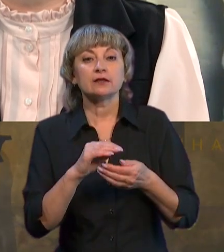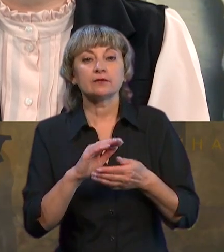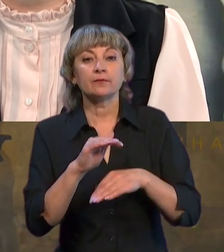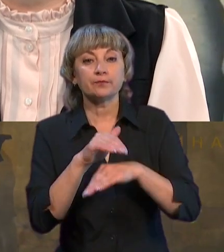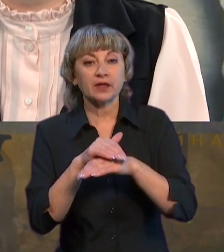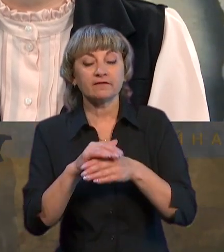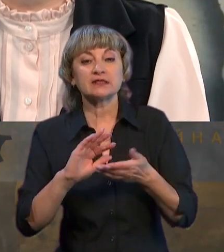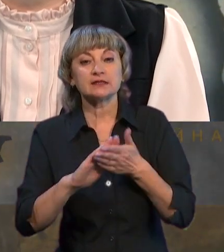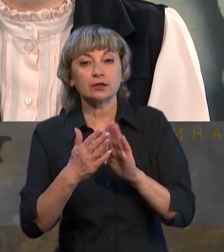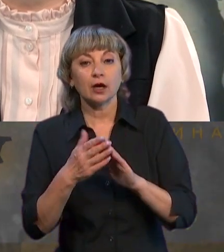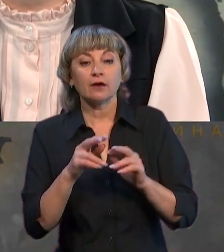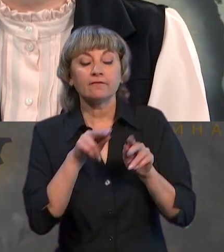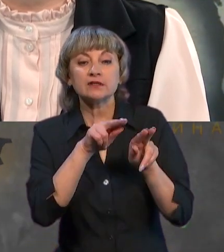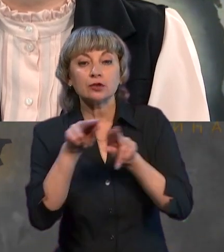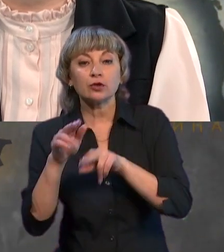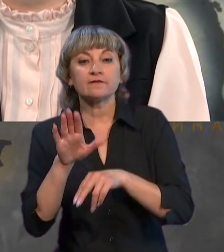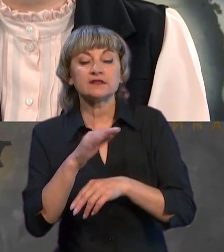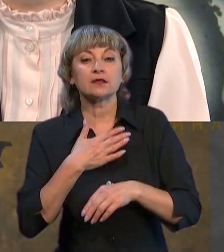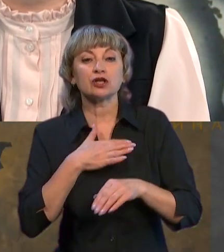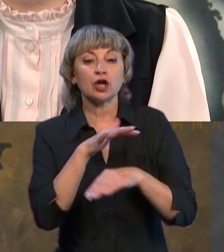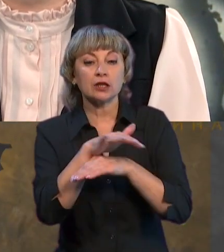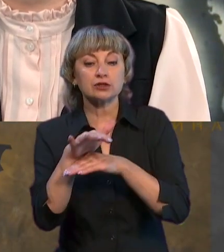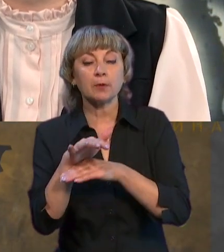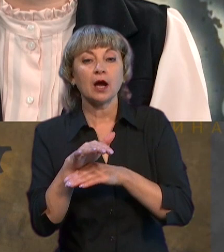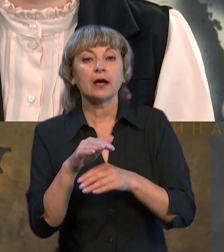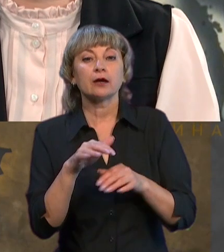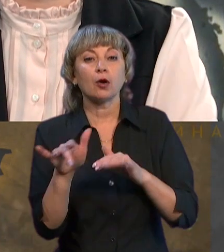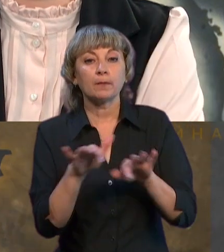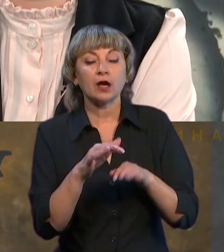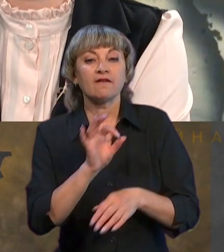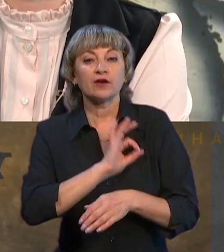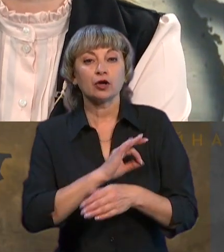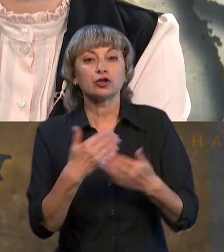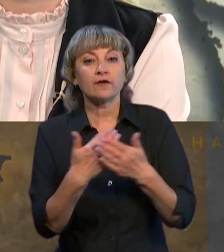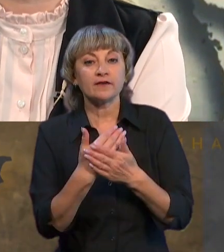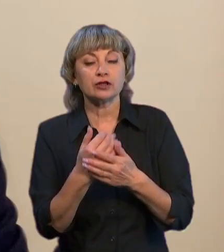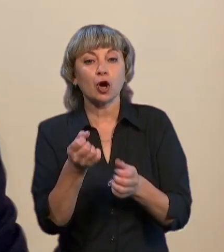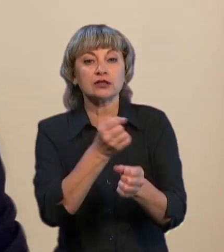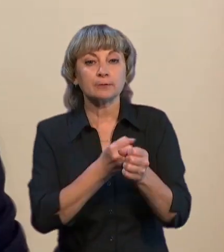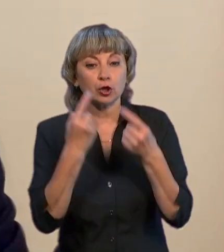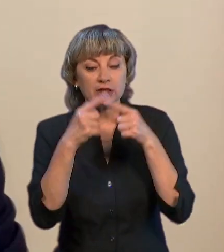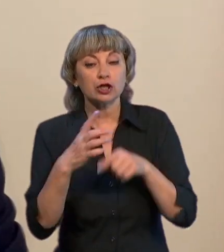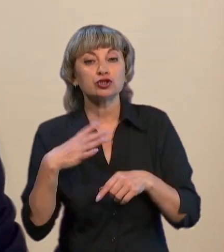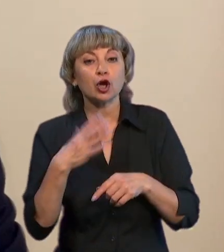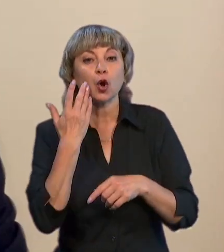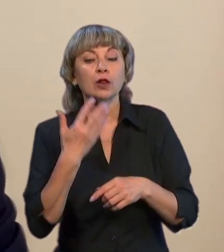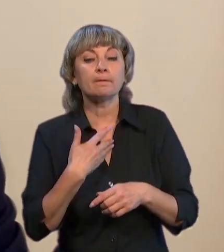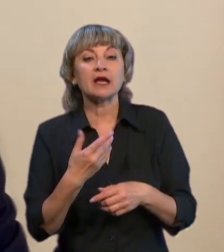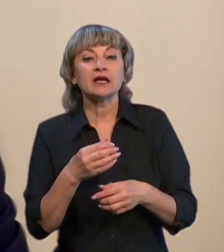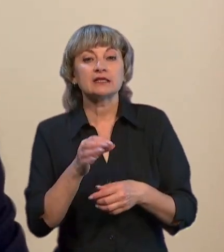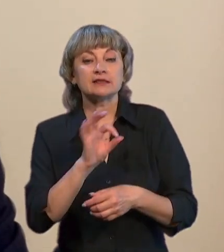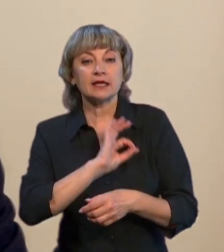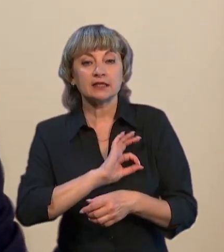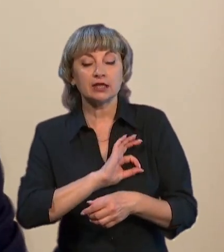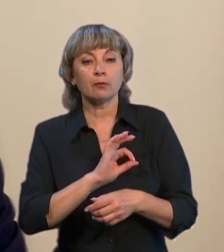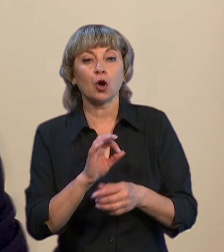Вони відслідковують всі наші наступальні операції використання новітнього зброєння техніки. Вони чекають, коли ми задіємо резерви, коли